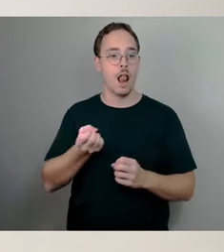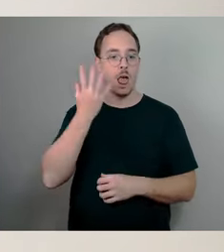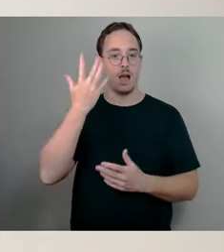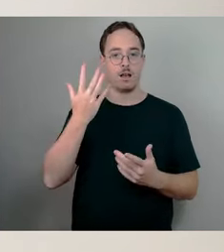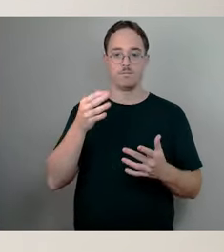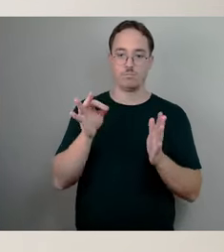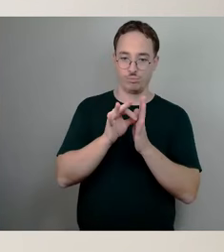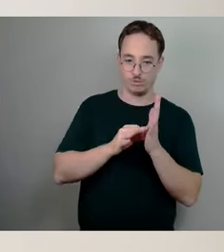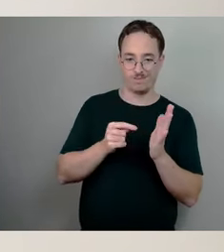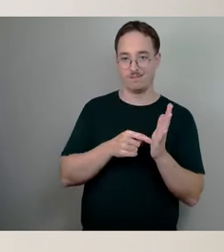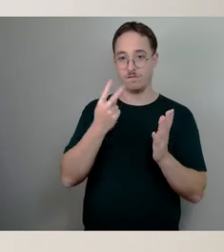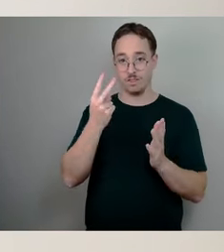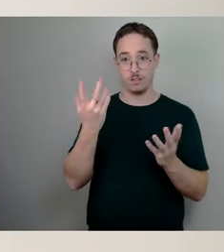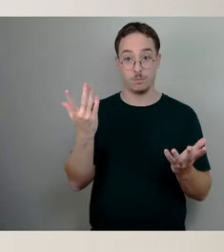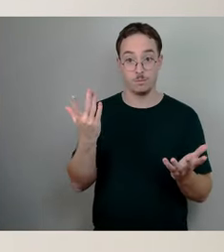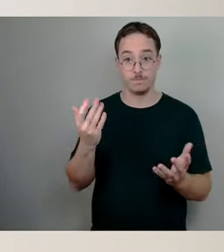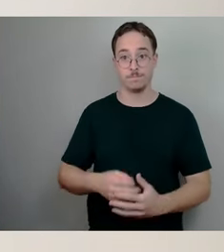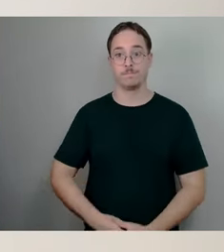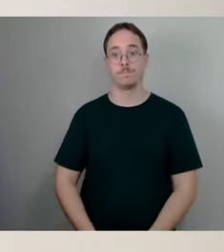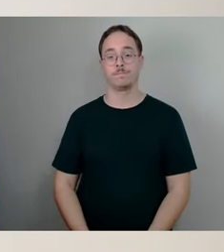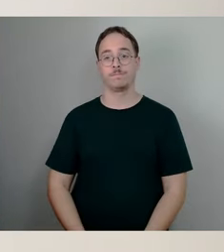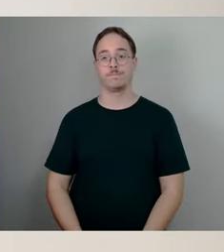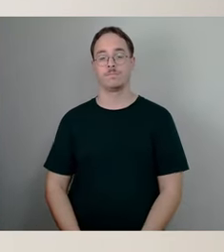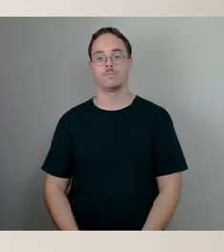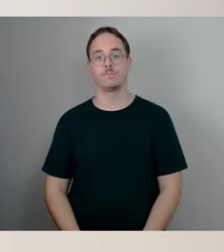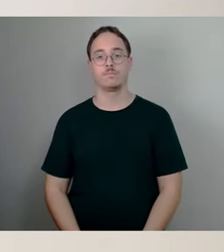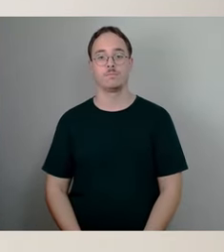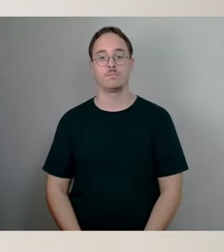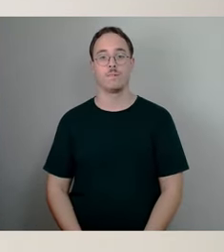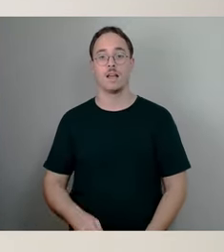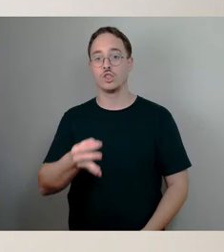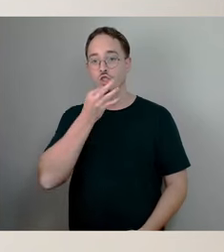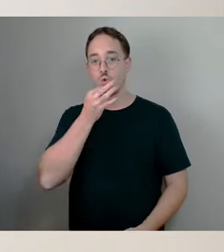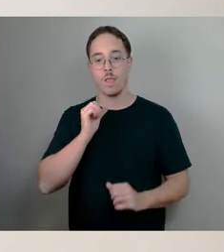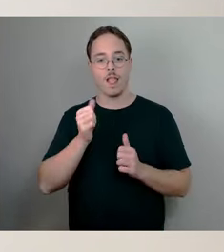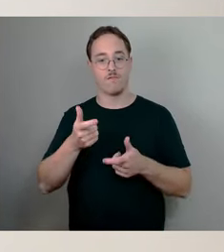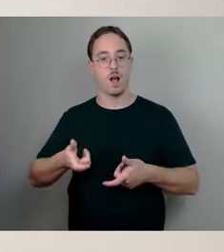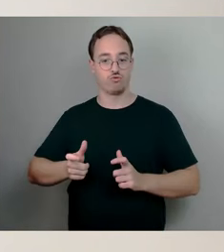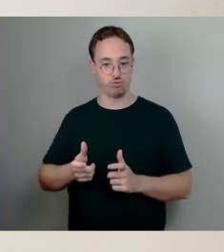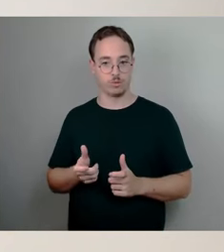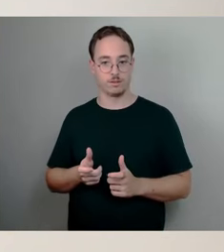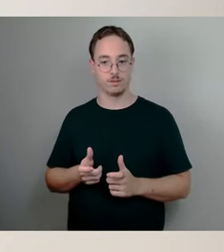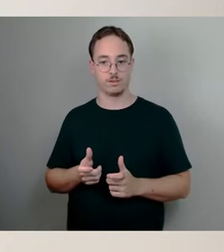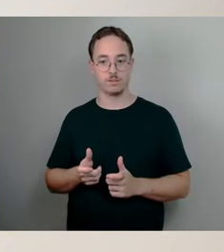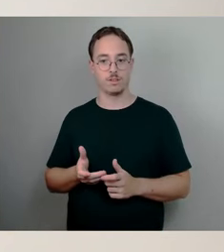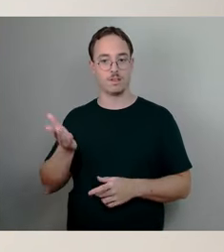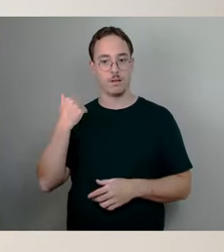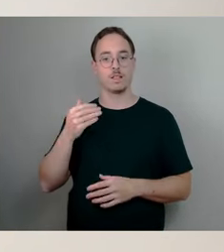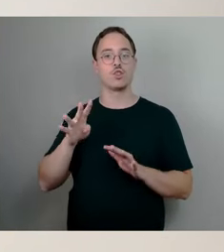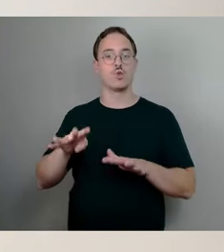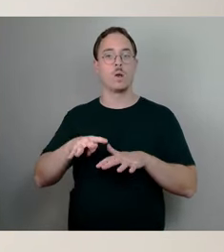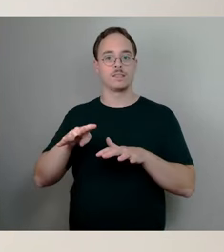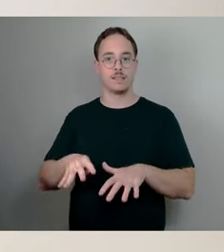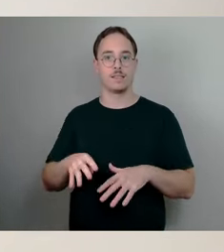Ihr Mitglied dort am 19. September darüber informiert, wie wir vorgehen werden. Dort gab es